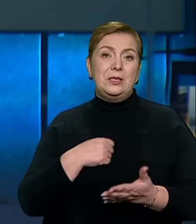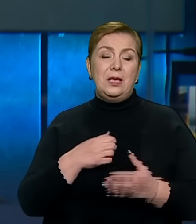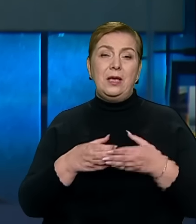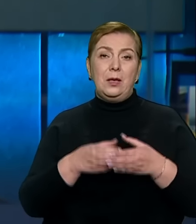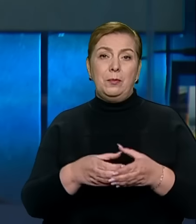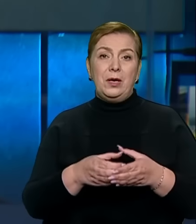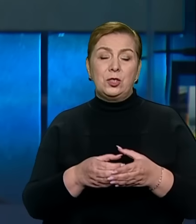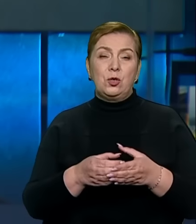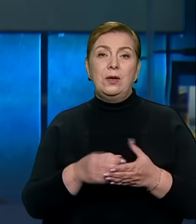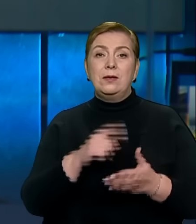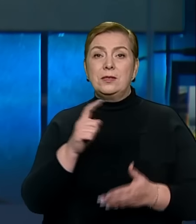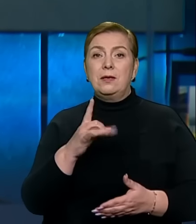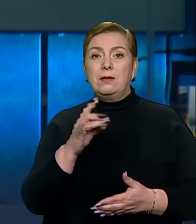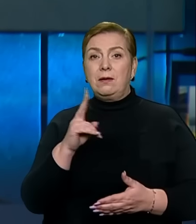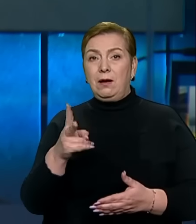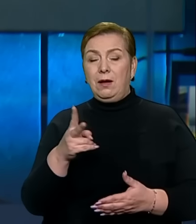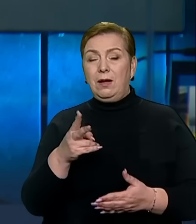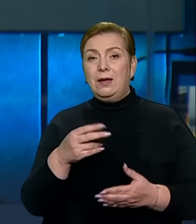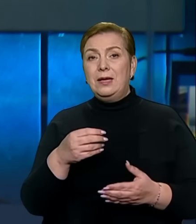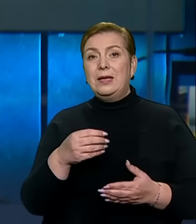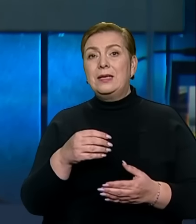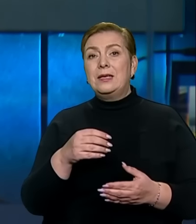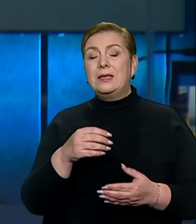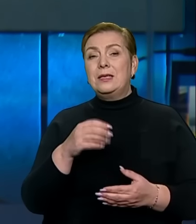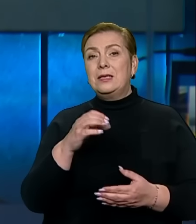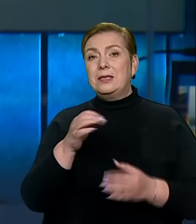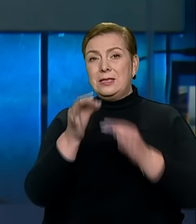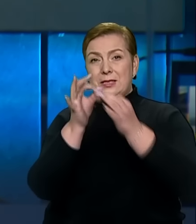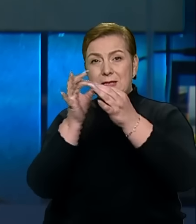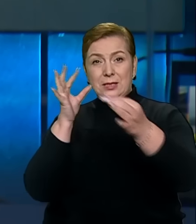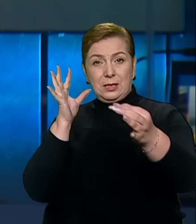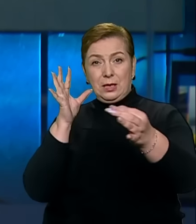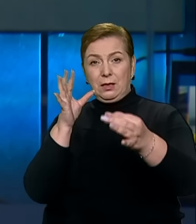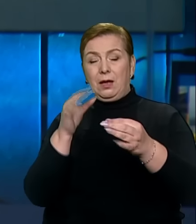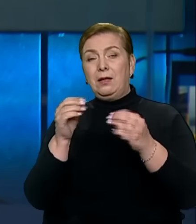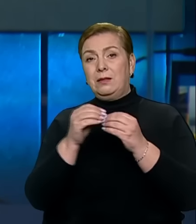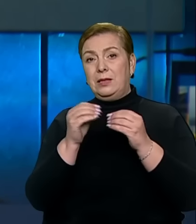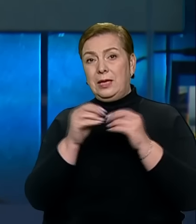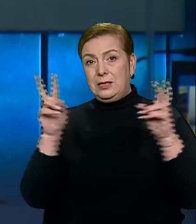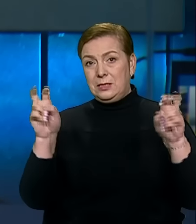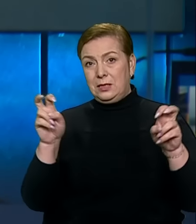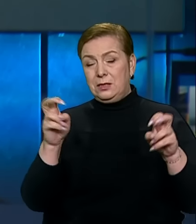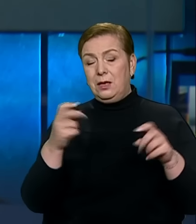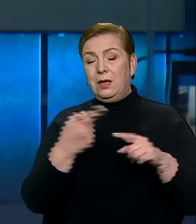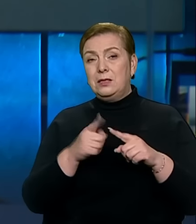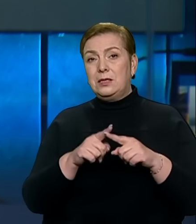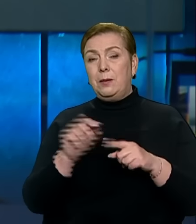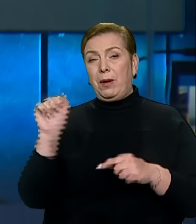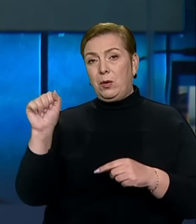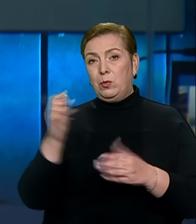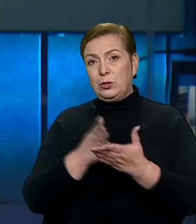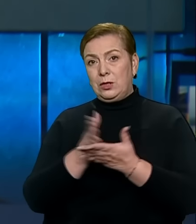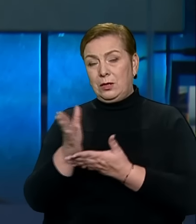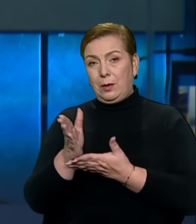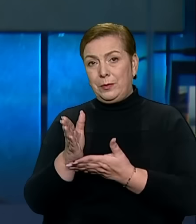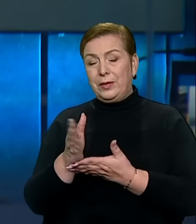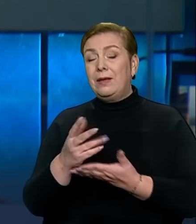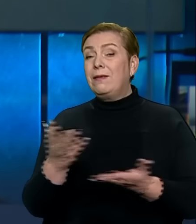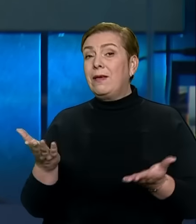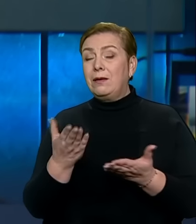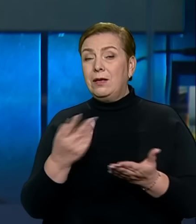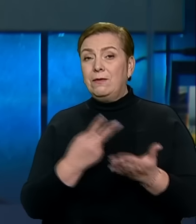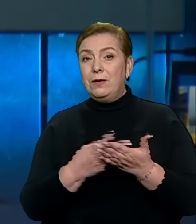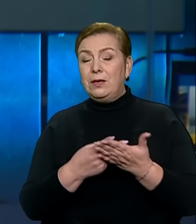екіпажу зенітно-ракетного комплексу «Стріла-10», що воронить небо на Бахмутському напрямку. Який вигляд має їхня